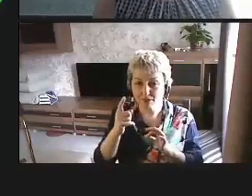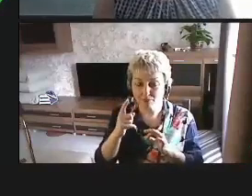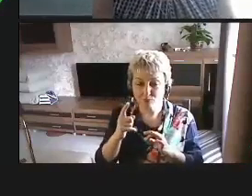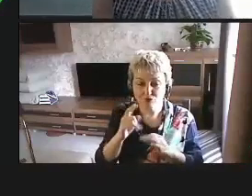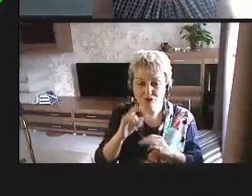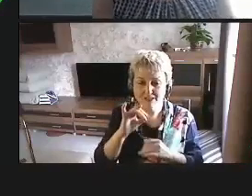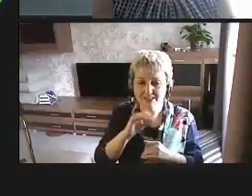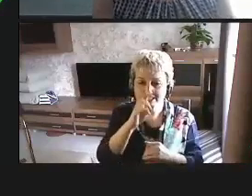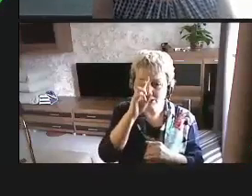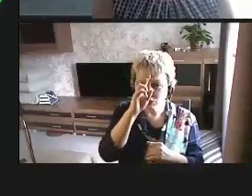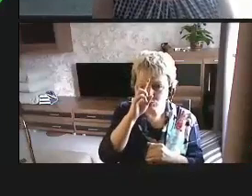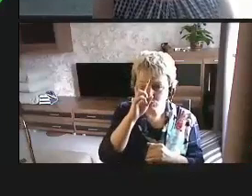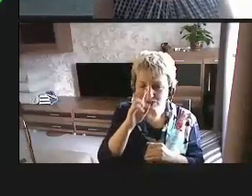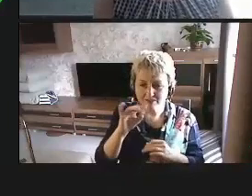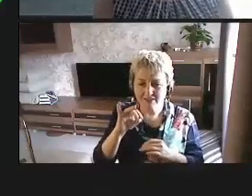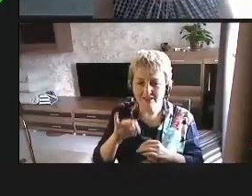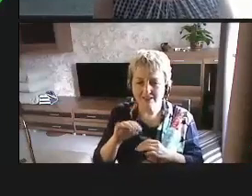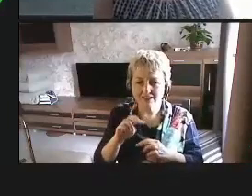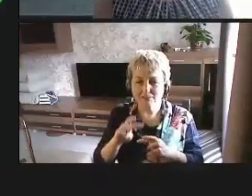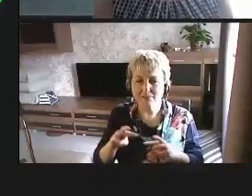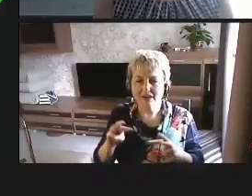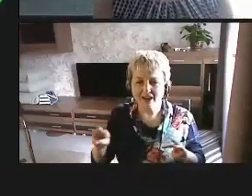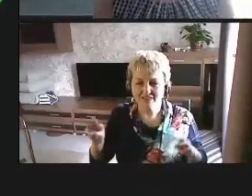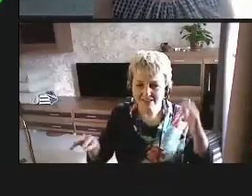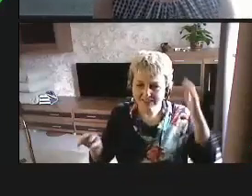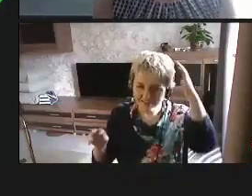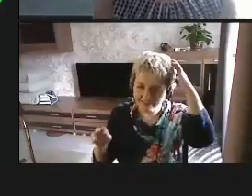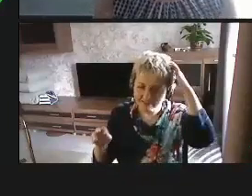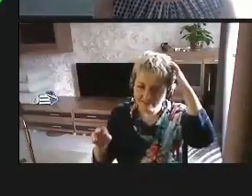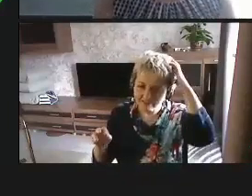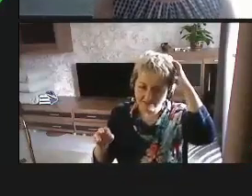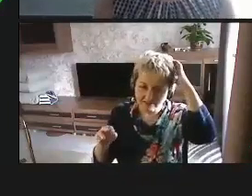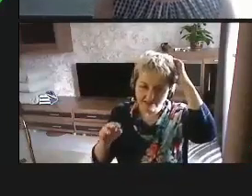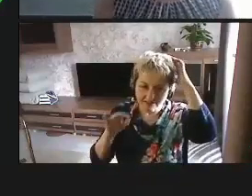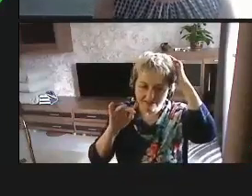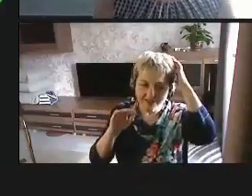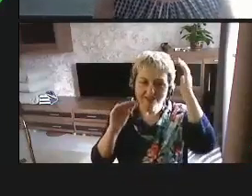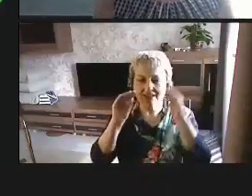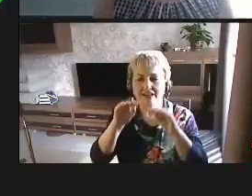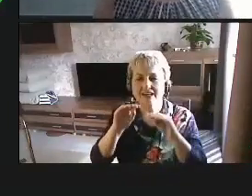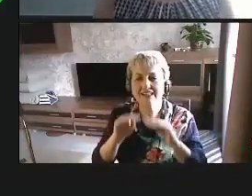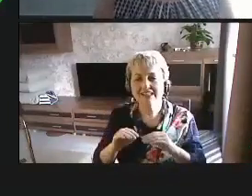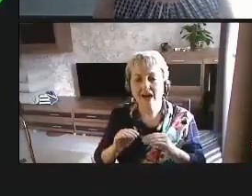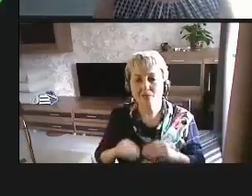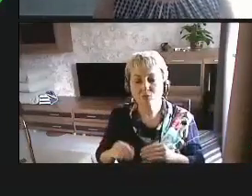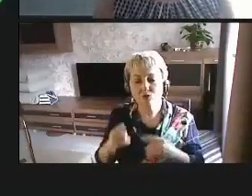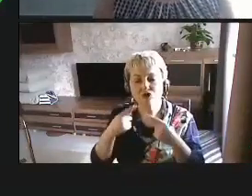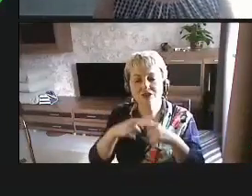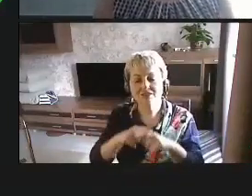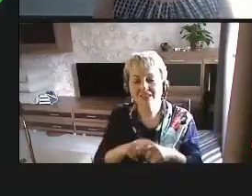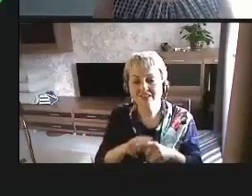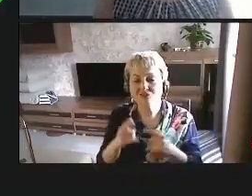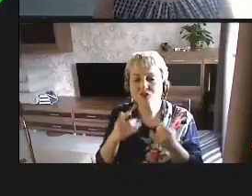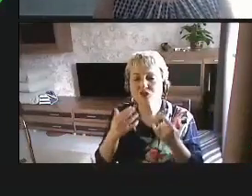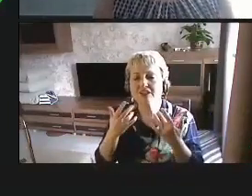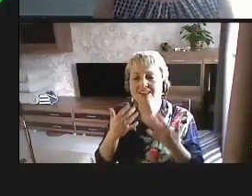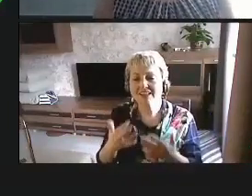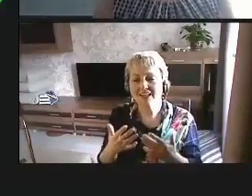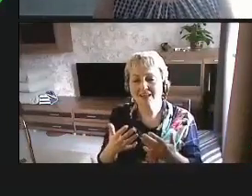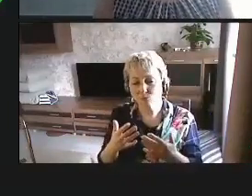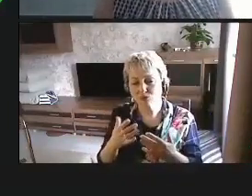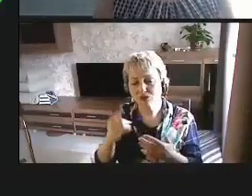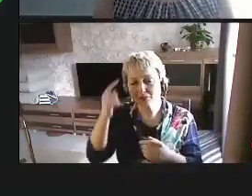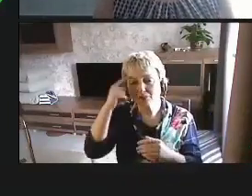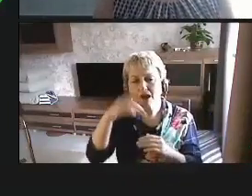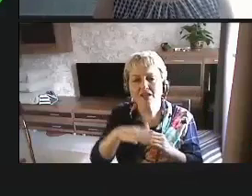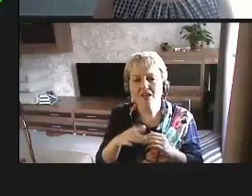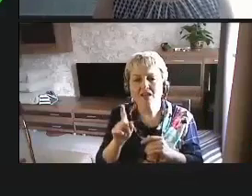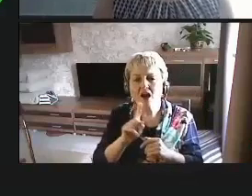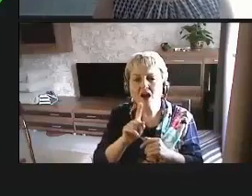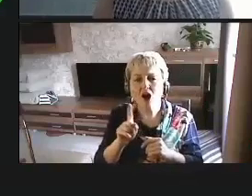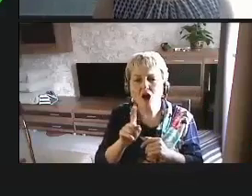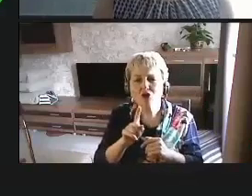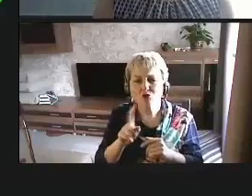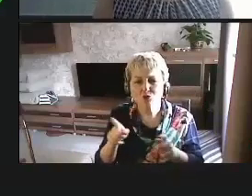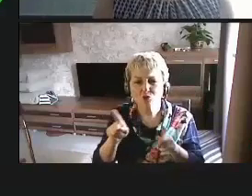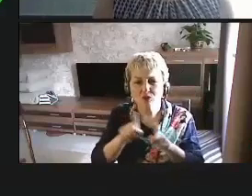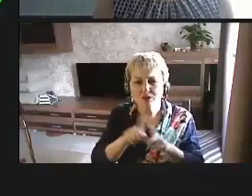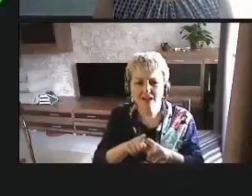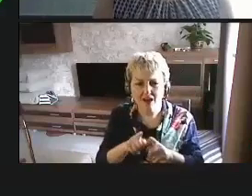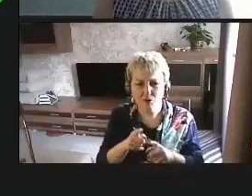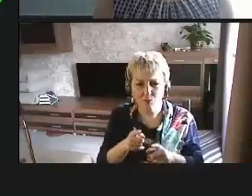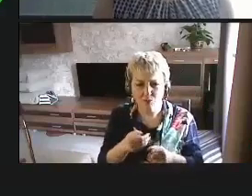государством, и правительством, и разработчикам технологий требуется понять, что такое